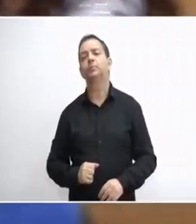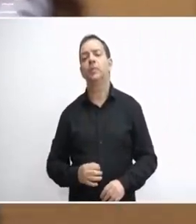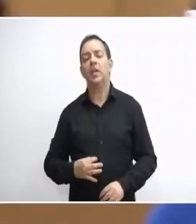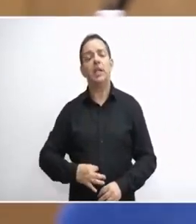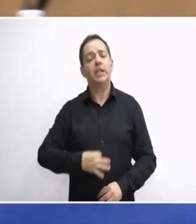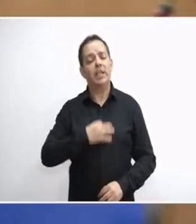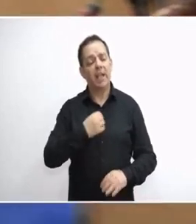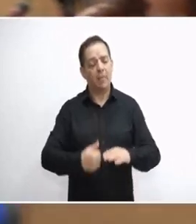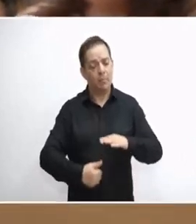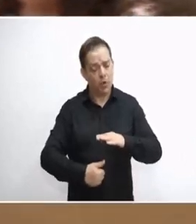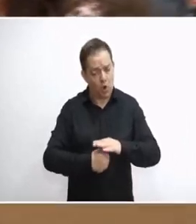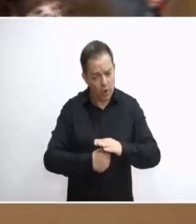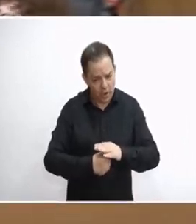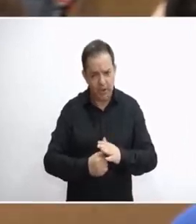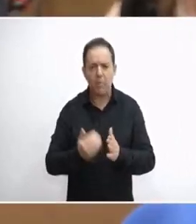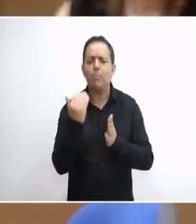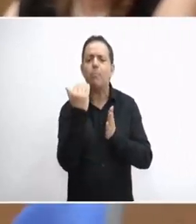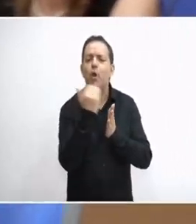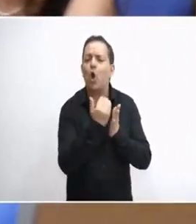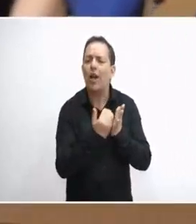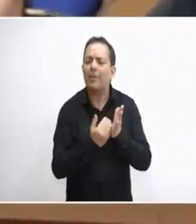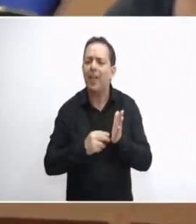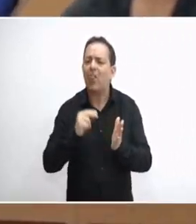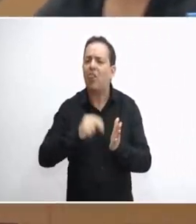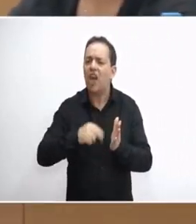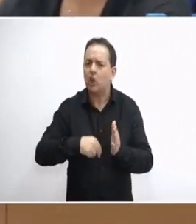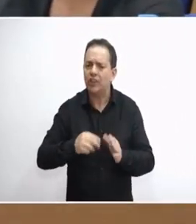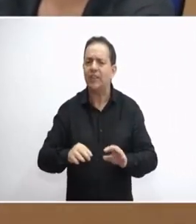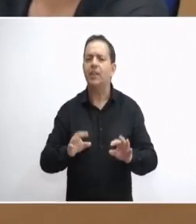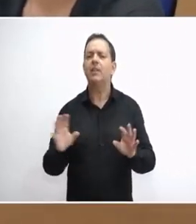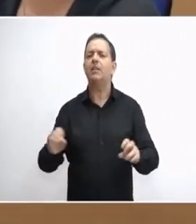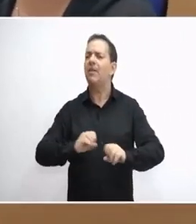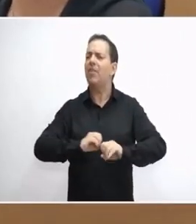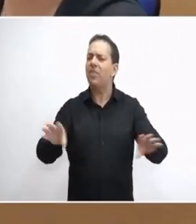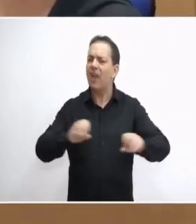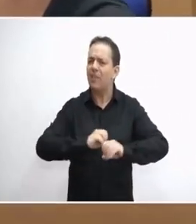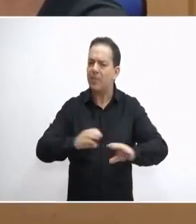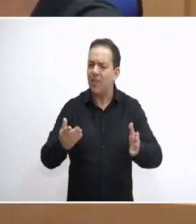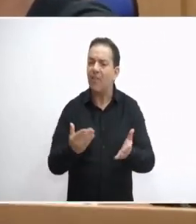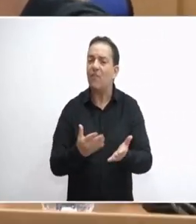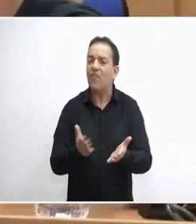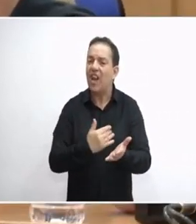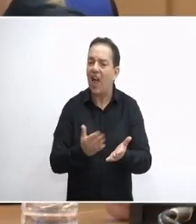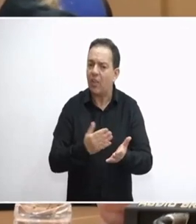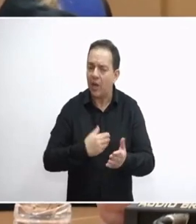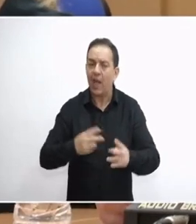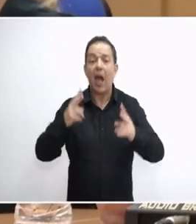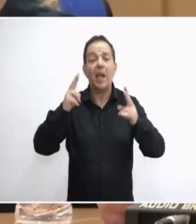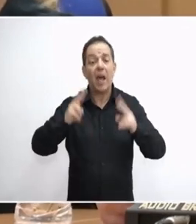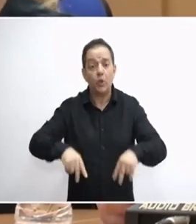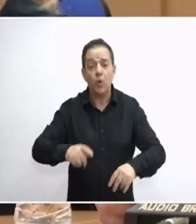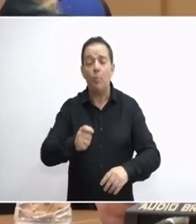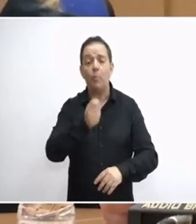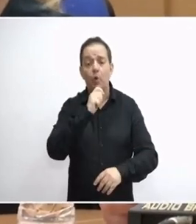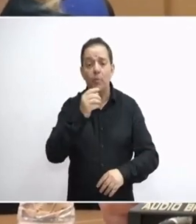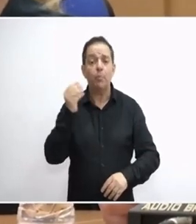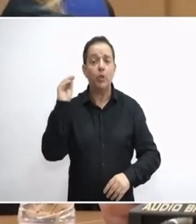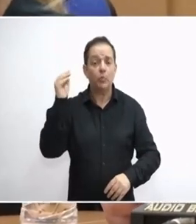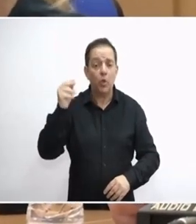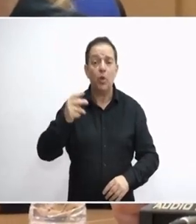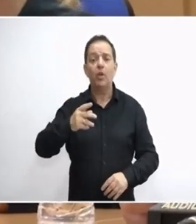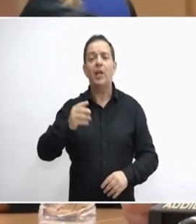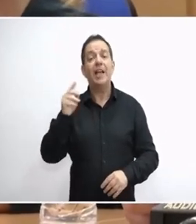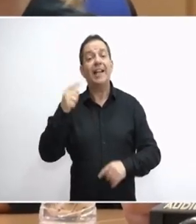Κύριε Πρόεδρε, και στις προγραμματικές σας δηλώσεις και στο διαφημιστικό σας φυλάδιο αναφέρεται για την ανάδειξη και αναγνώριση των πνευματικών, πολιτισμικών και